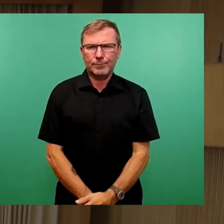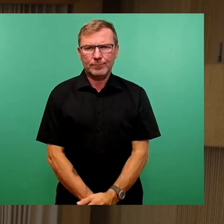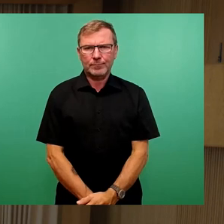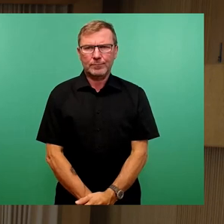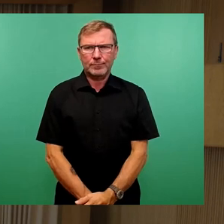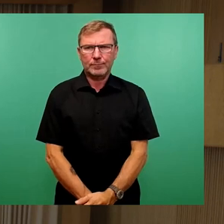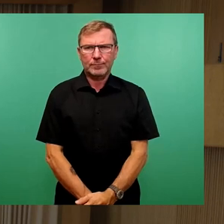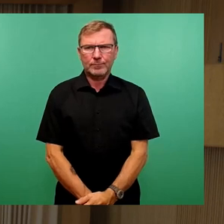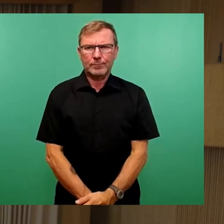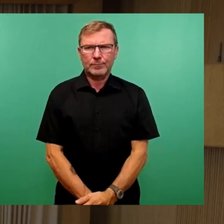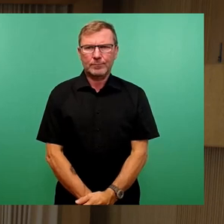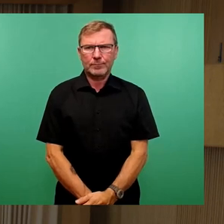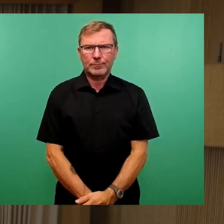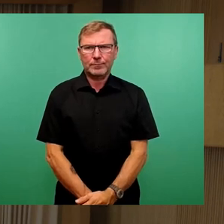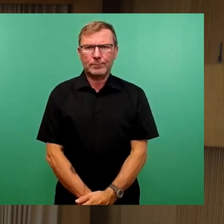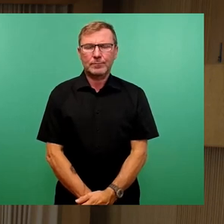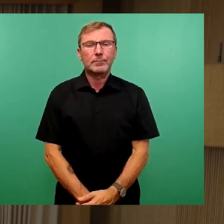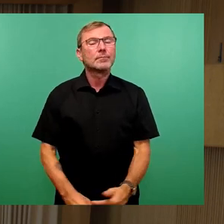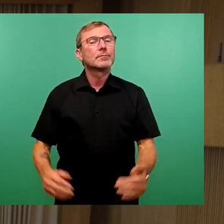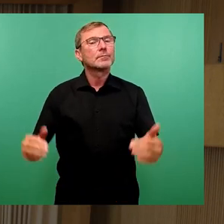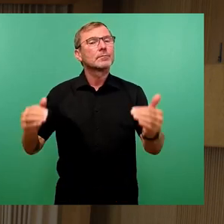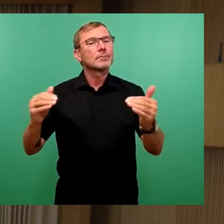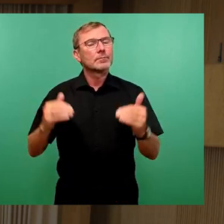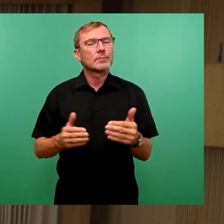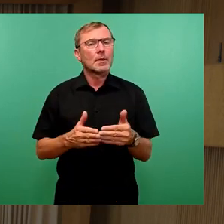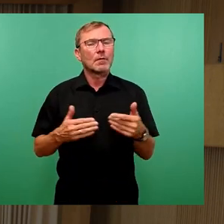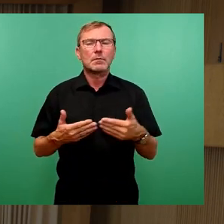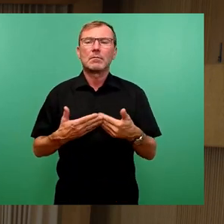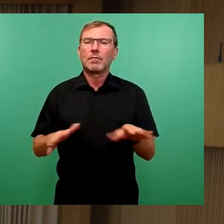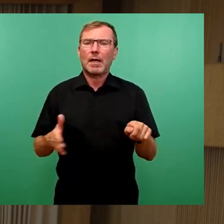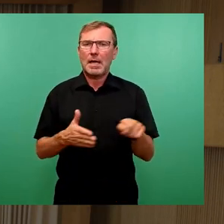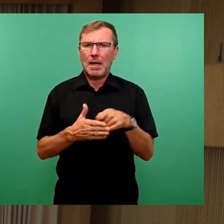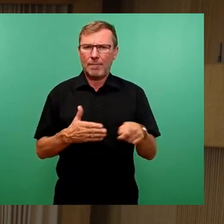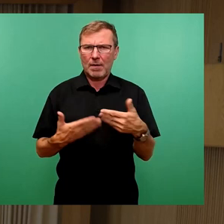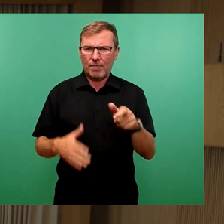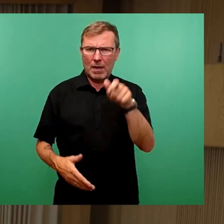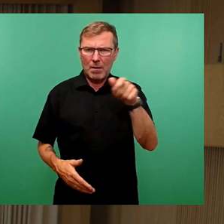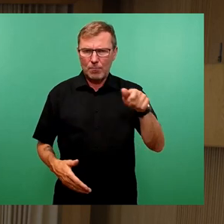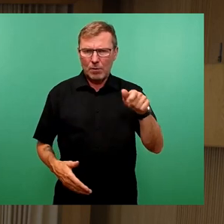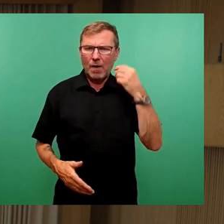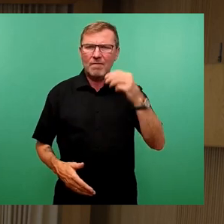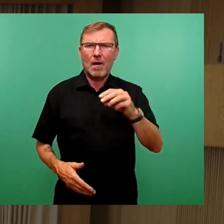So, es geht weiter mit der Fraktion Freie Wähler, Freie Bürger und Frau Wendt.